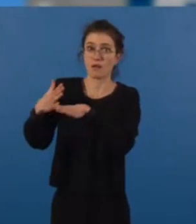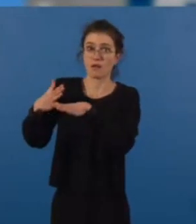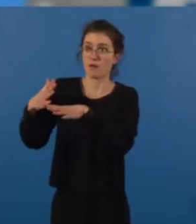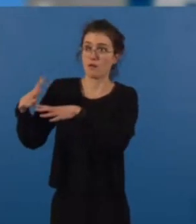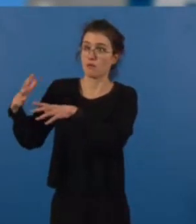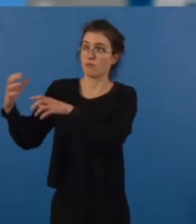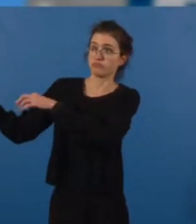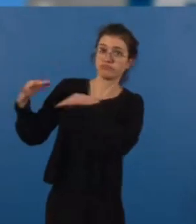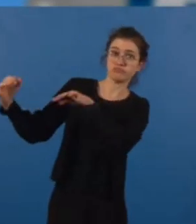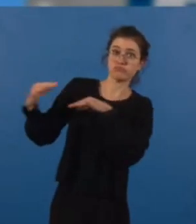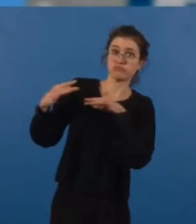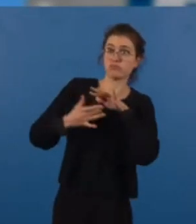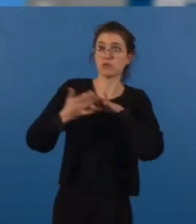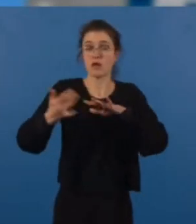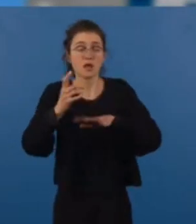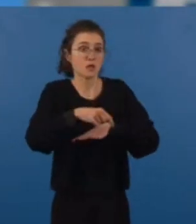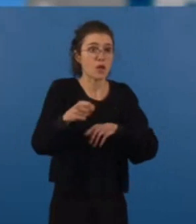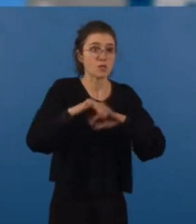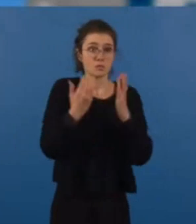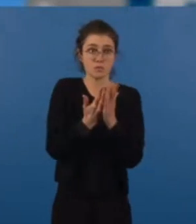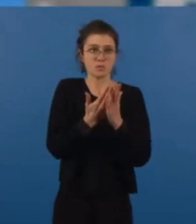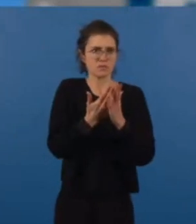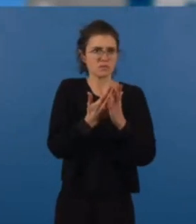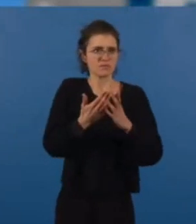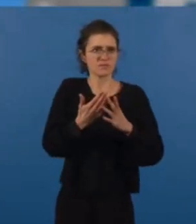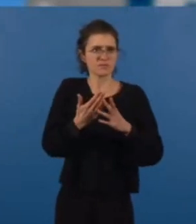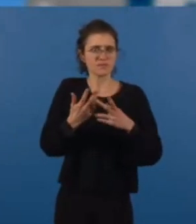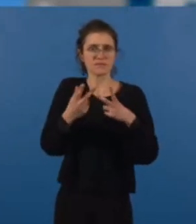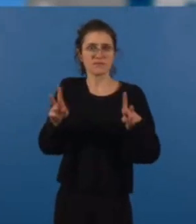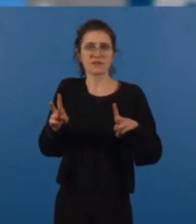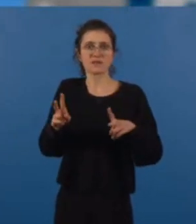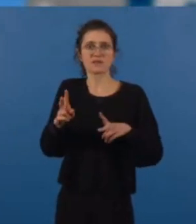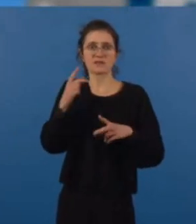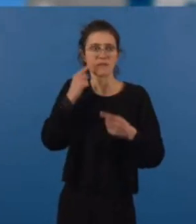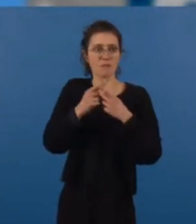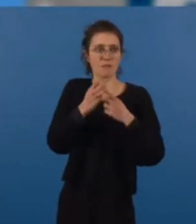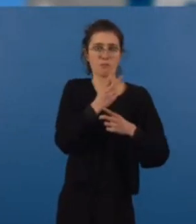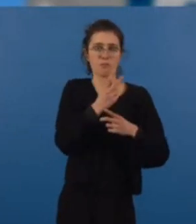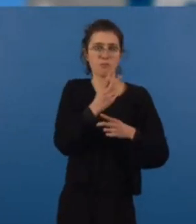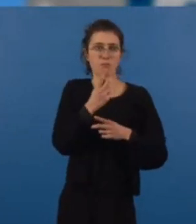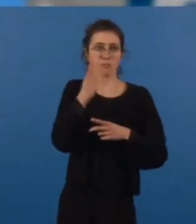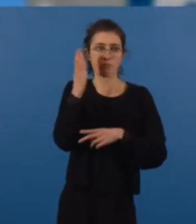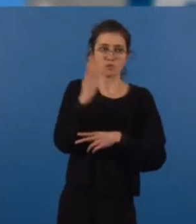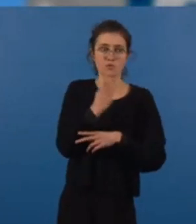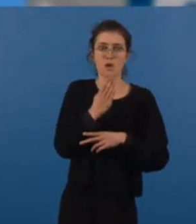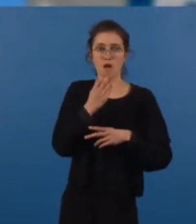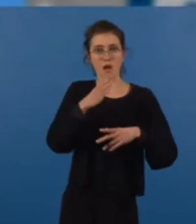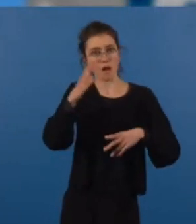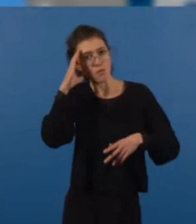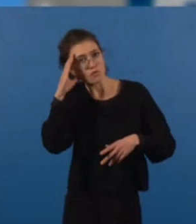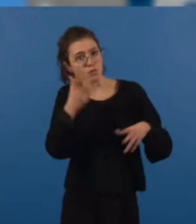urbanisation raisonnée et pourvoir à tous les besoins du logement social au logement intermédiaire.